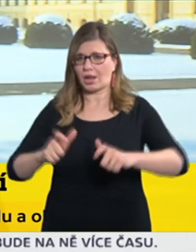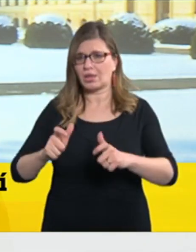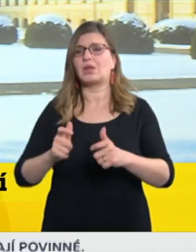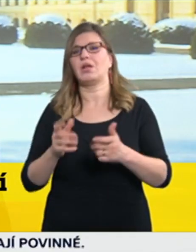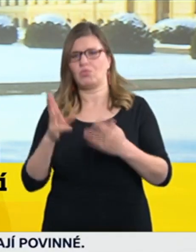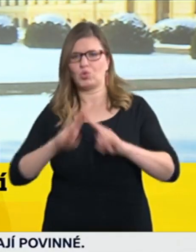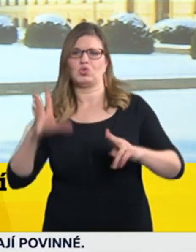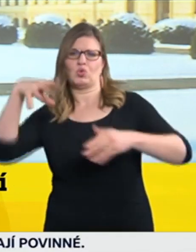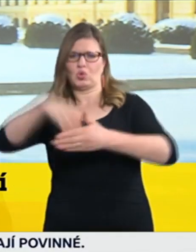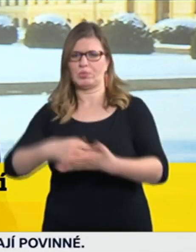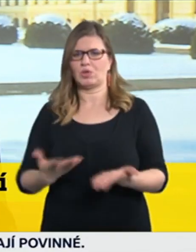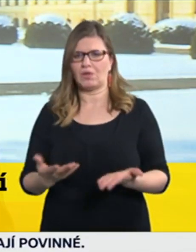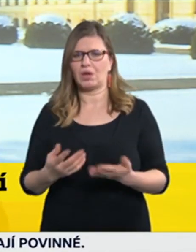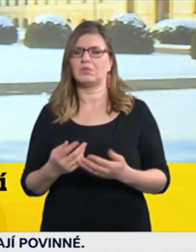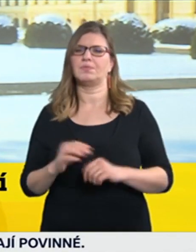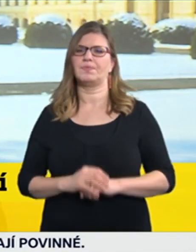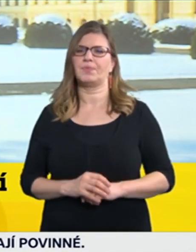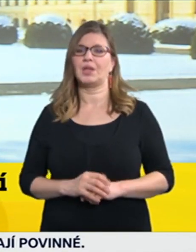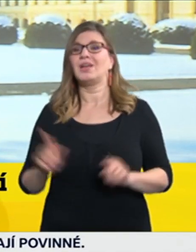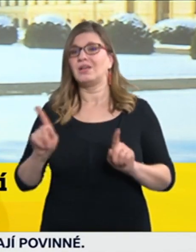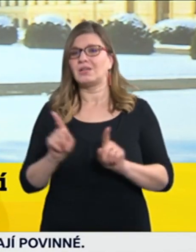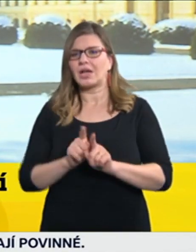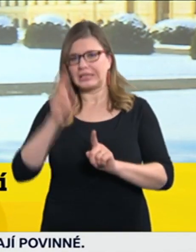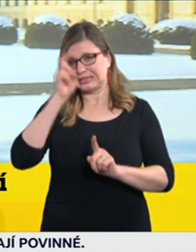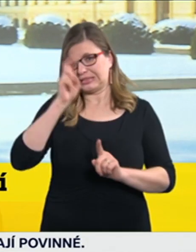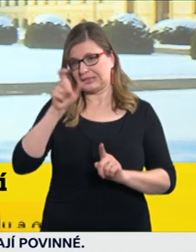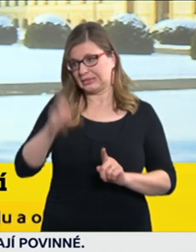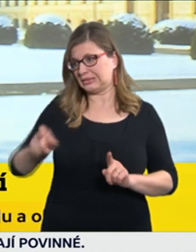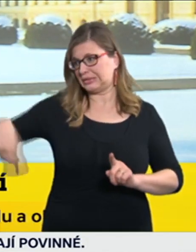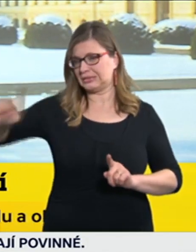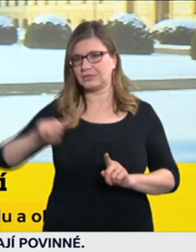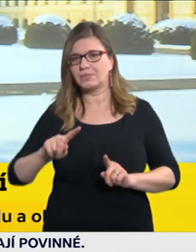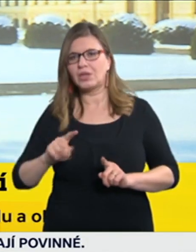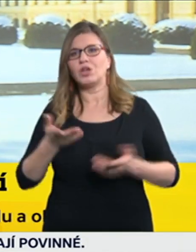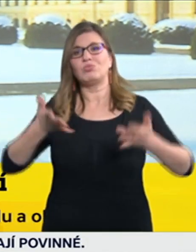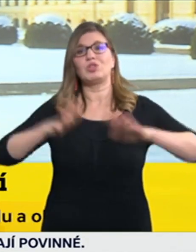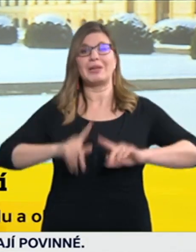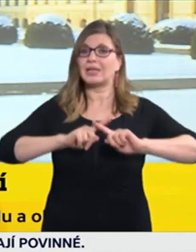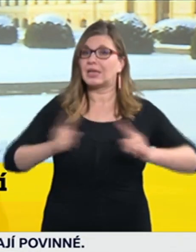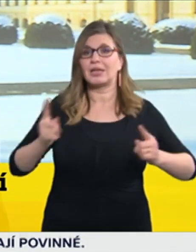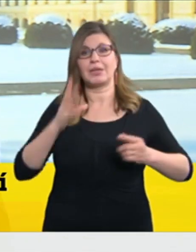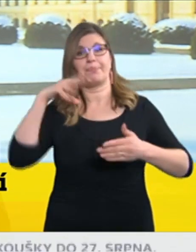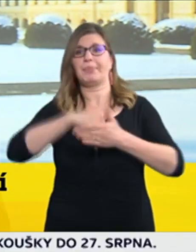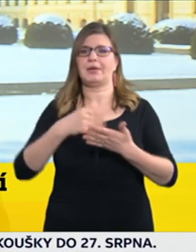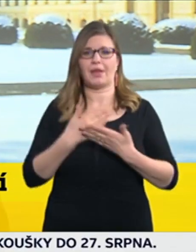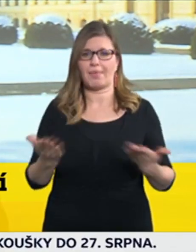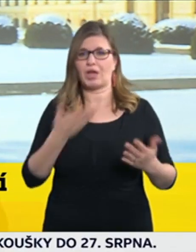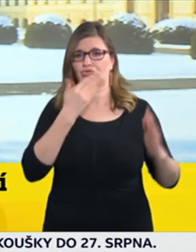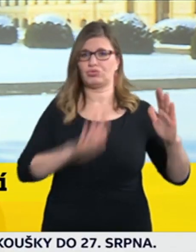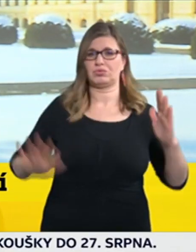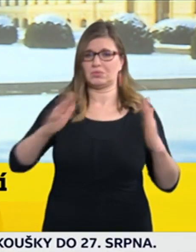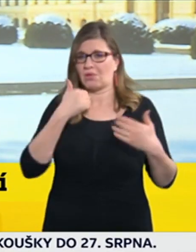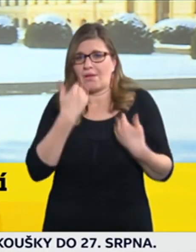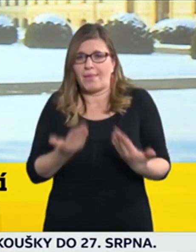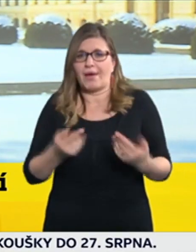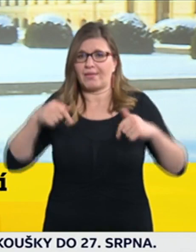současně osobám, respektive cizincům, jestliže nemají jiné bydliště na území České republiky a pobývají na území